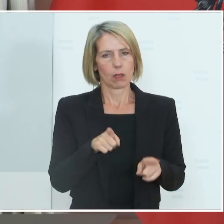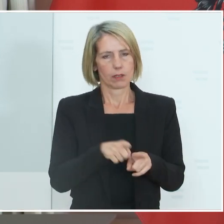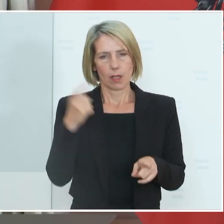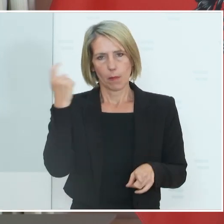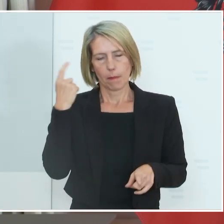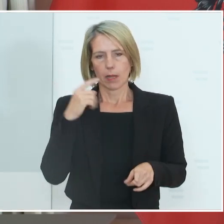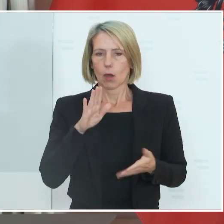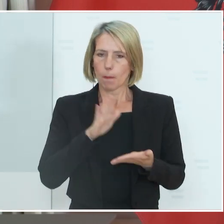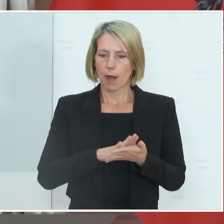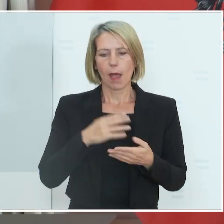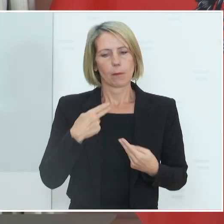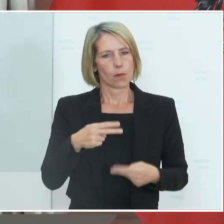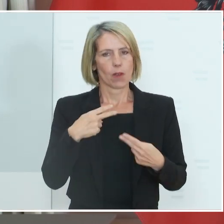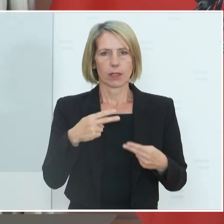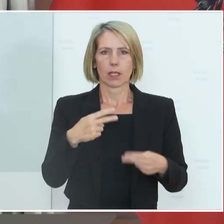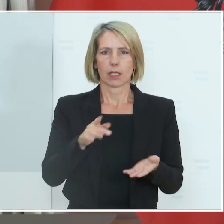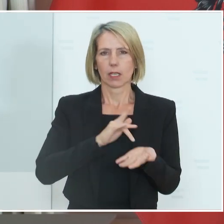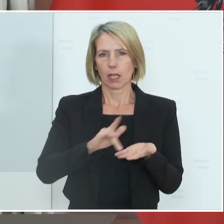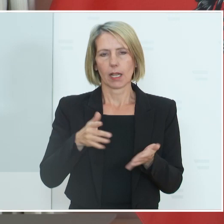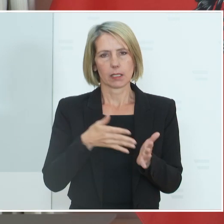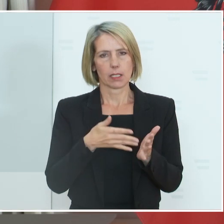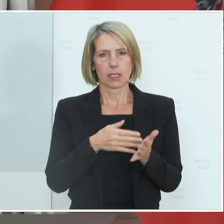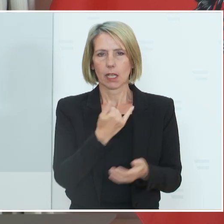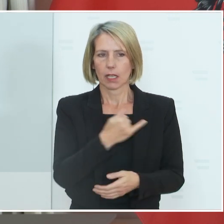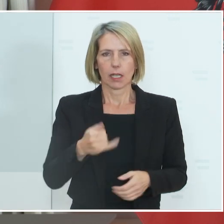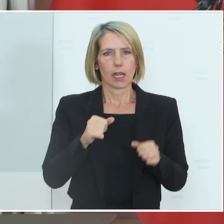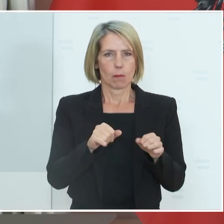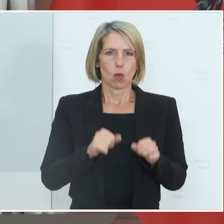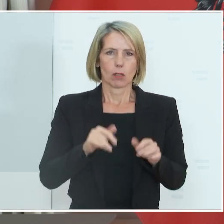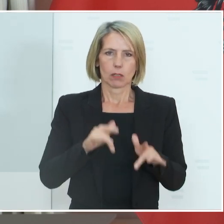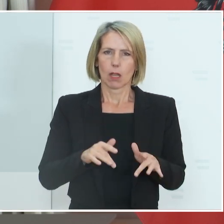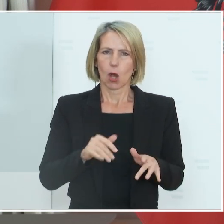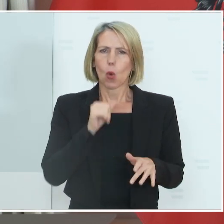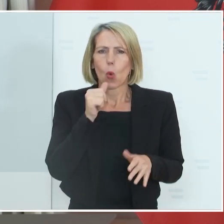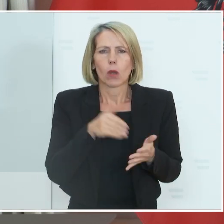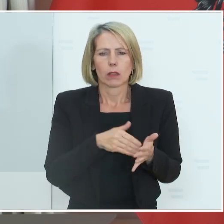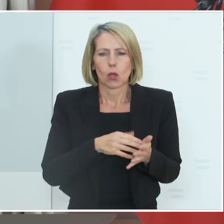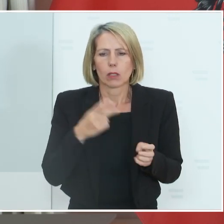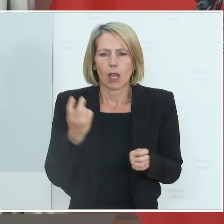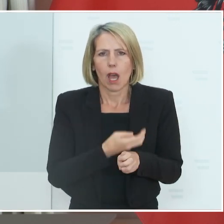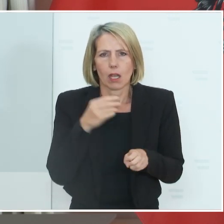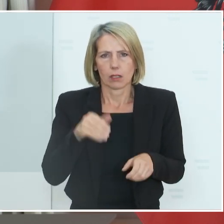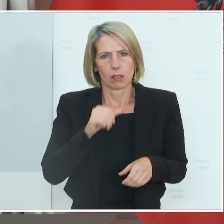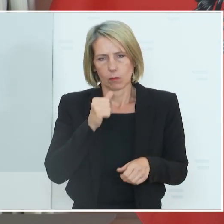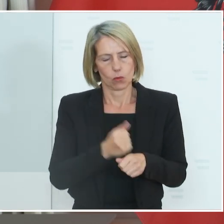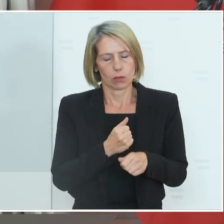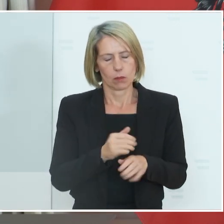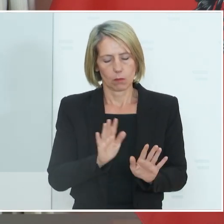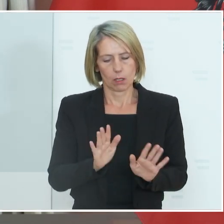kostenfrei, damit eben auch jeder die Möglichkeit hat und damit nicht unnötige Härten entstehen. Und ich glaube, das ist eine gute Regelung.